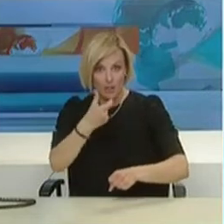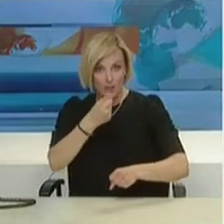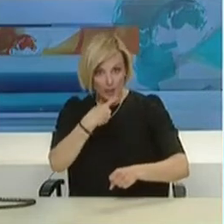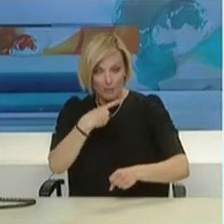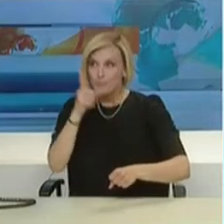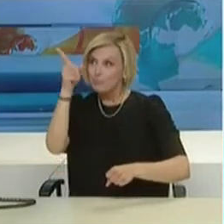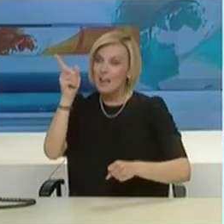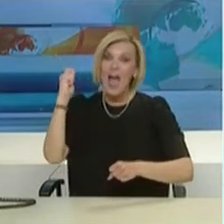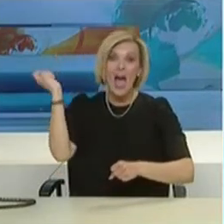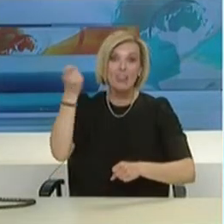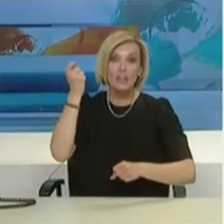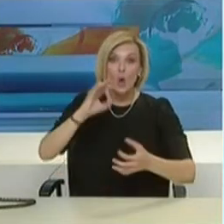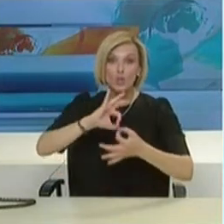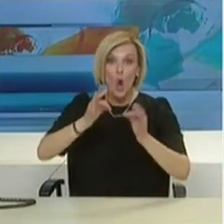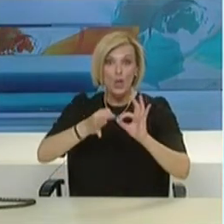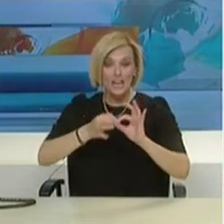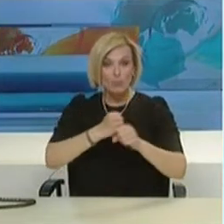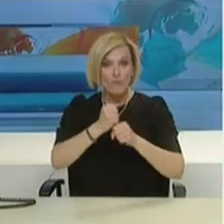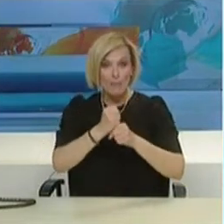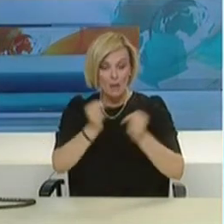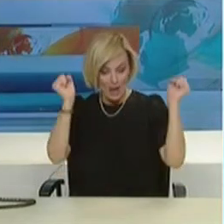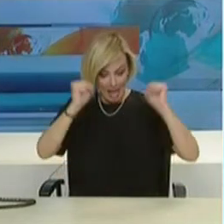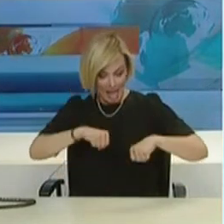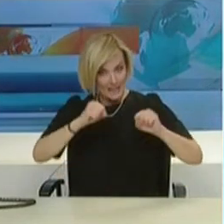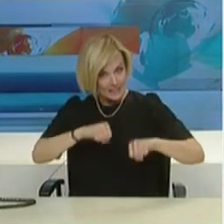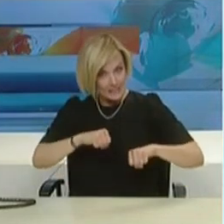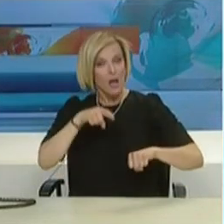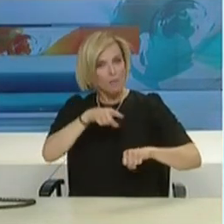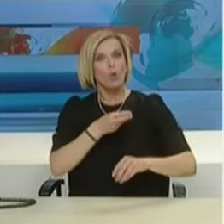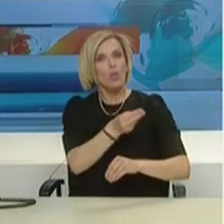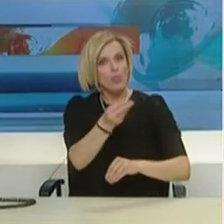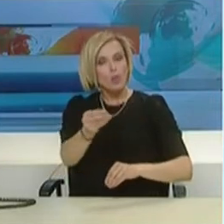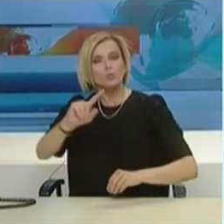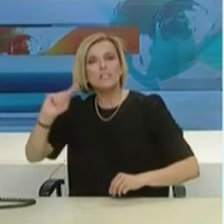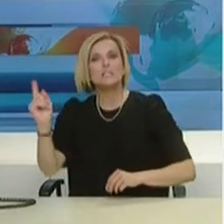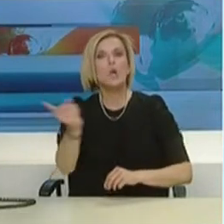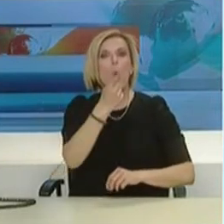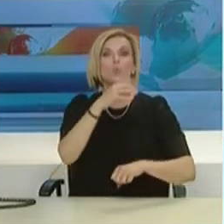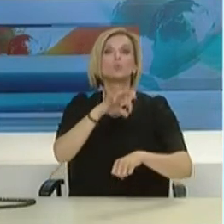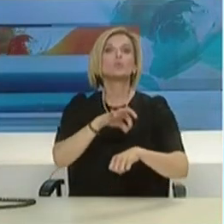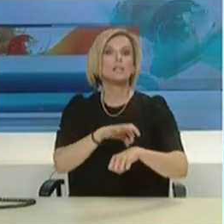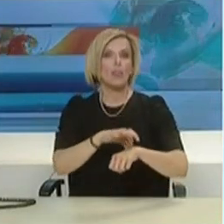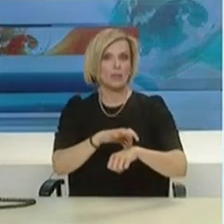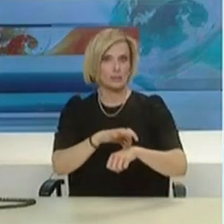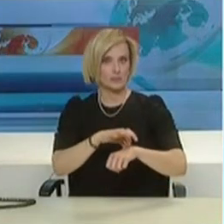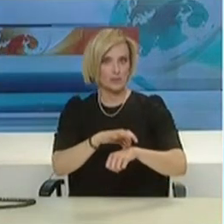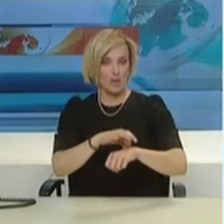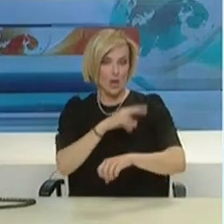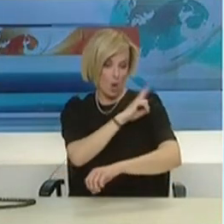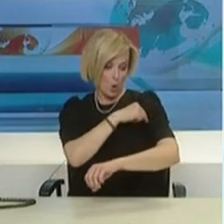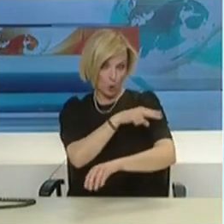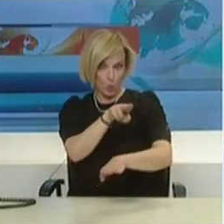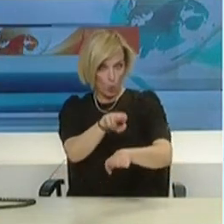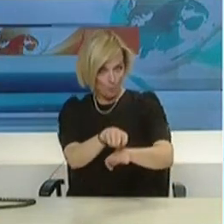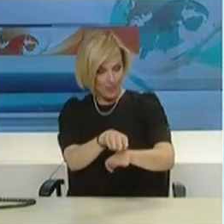Οργανισμού Φαρμάκων με ένα εθνικό πρωτόκολλο θα δοθεί σε όλους τους ασθενείς που μπαίνουν στα νοσοκομεία και θα υπάρχει μια